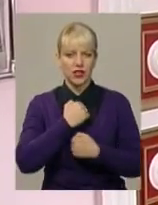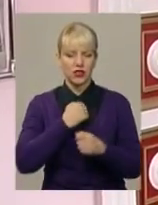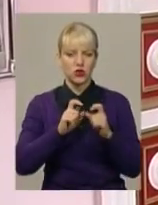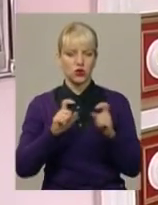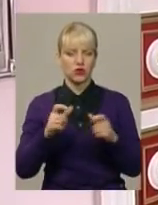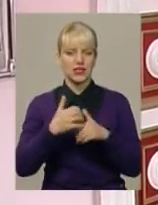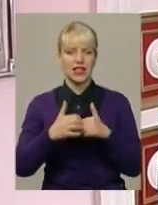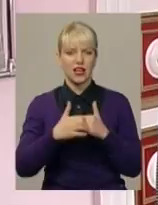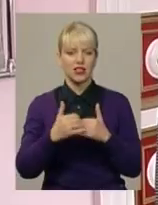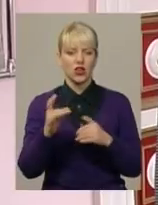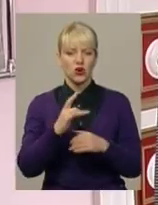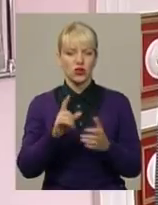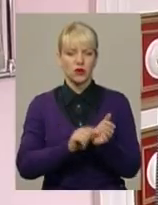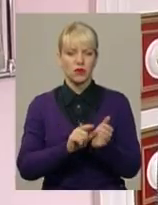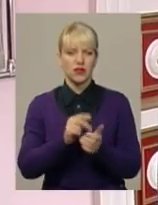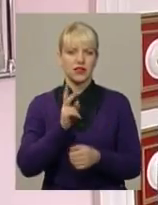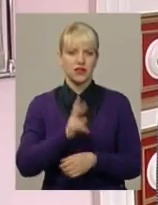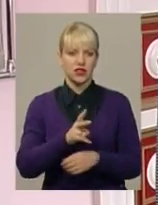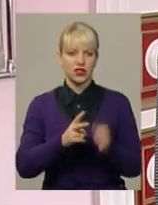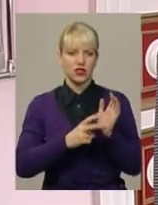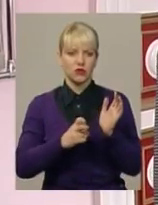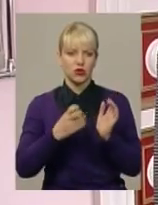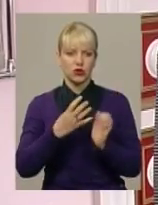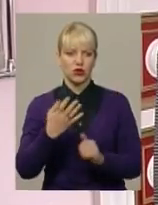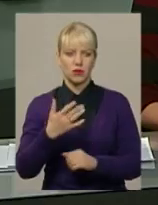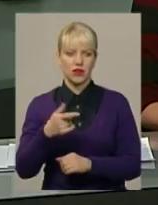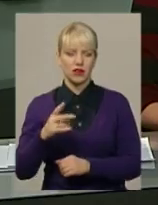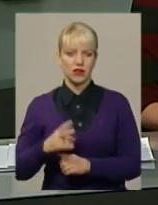їхньої пенсії на сьогодні – 2745 гривень.